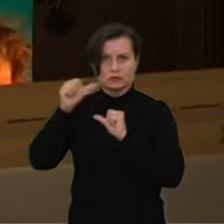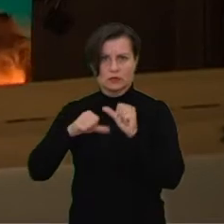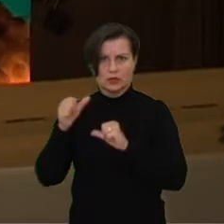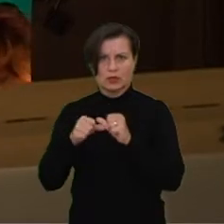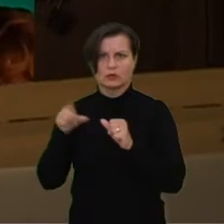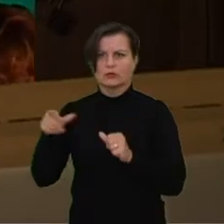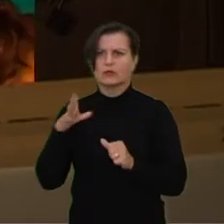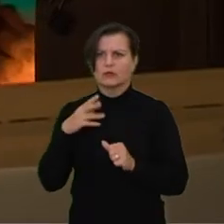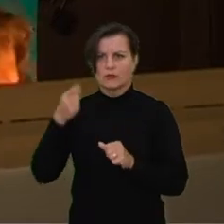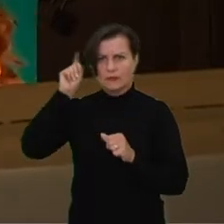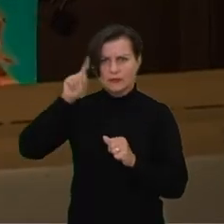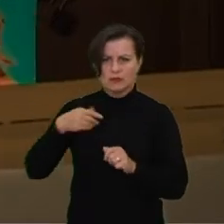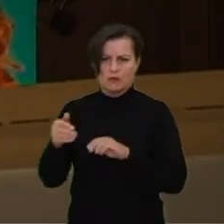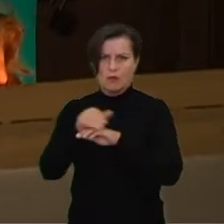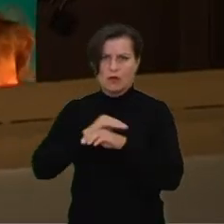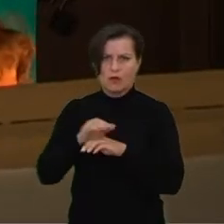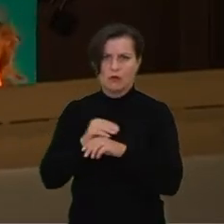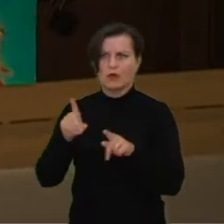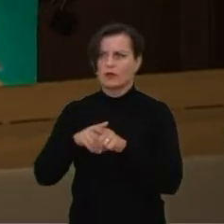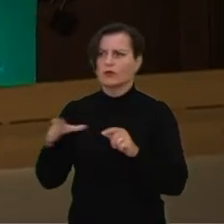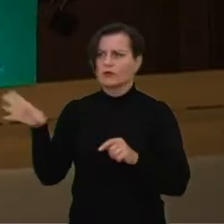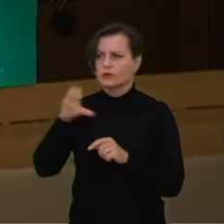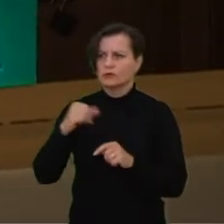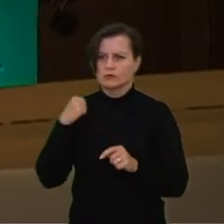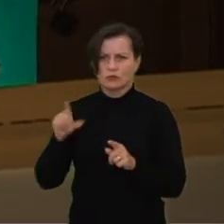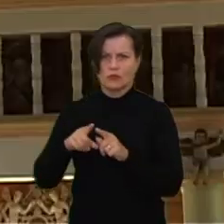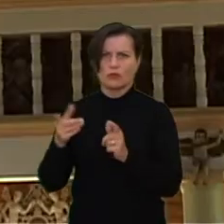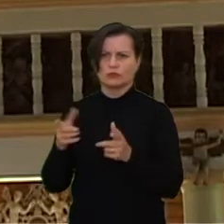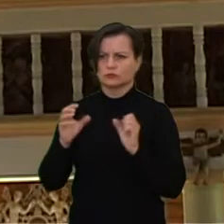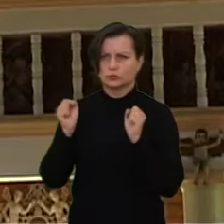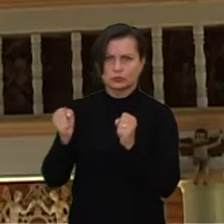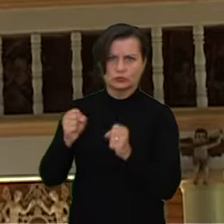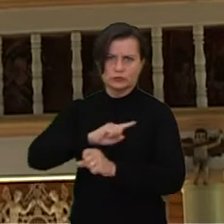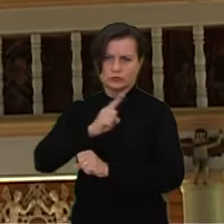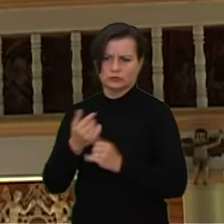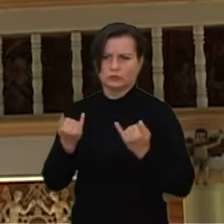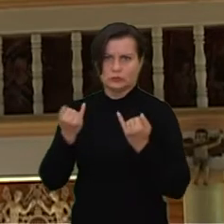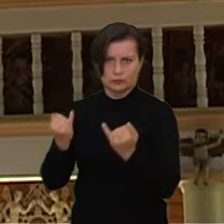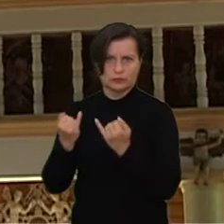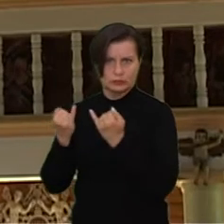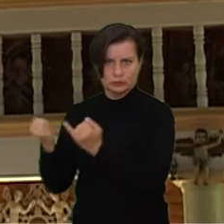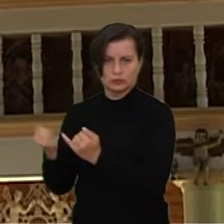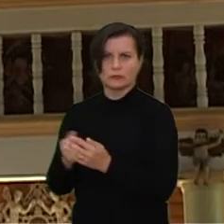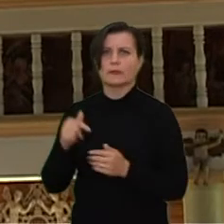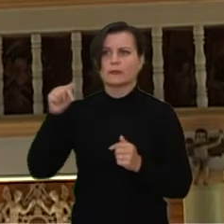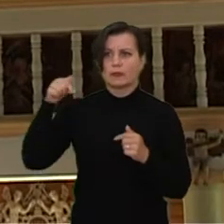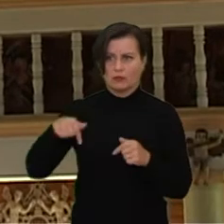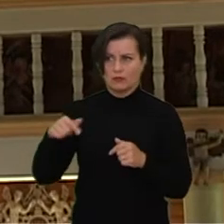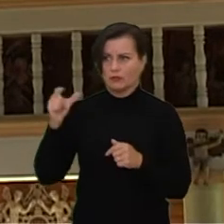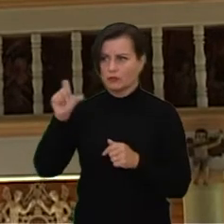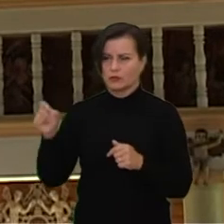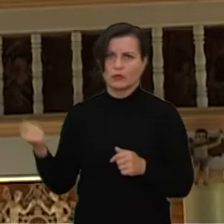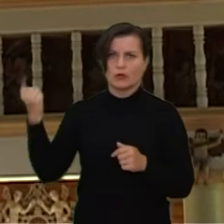išmintimi, tikėjimu ir pagodą sutvirtindavo visus jį besikreipiančių žmonės. Tad ir dabar jie atvyksta